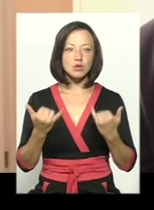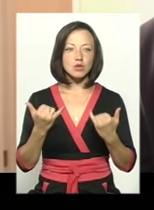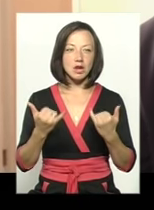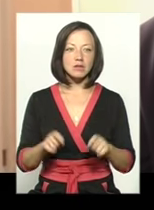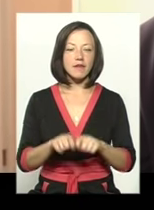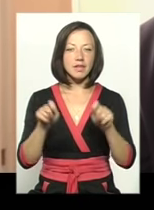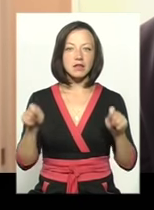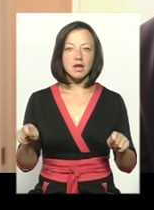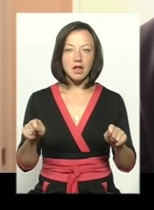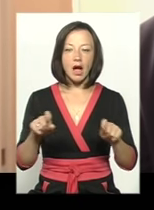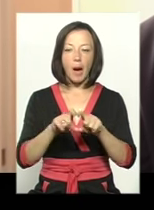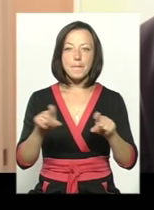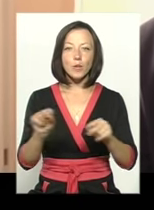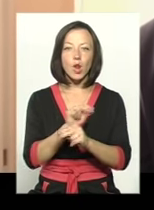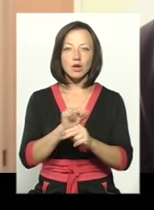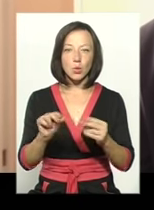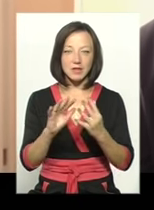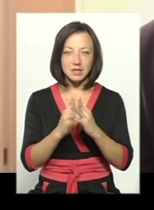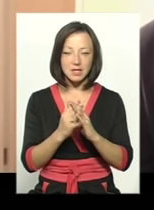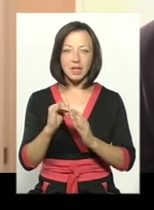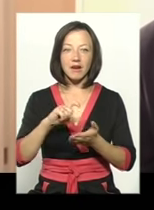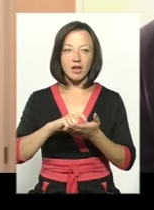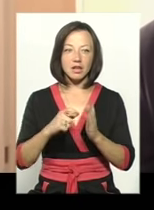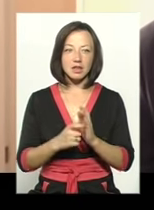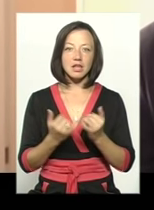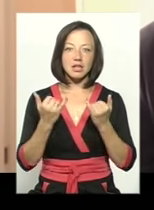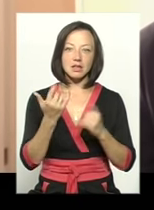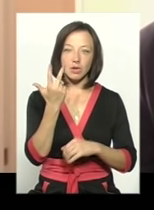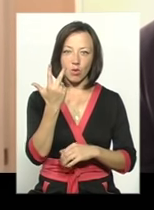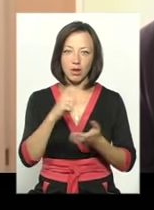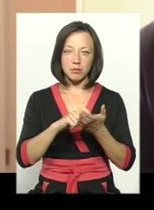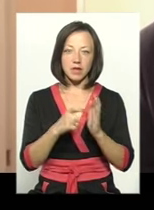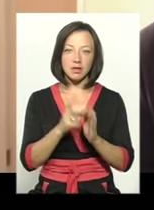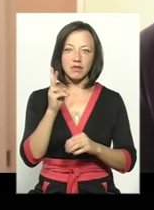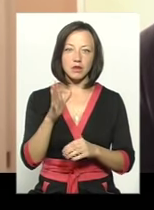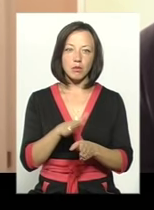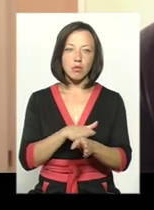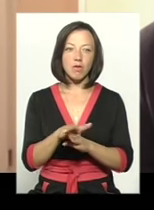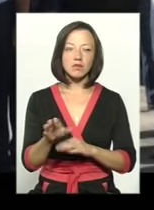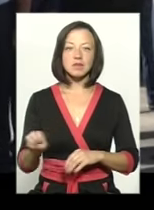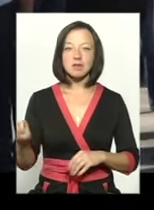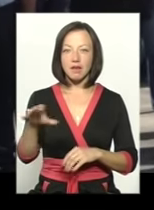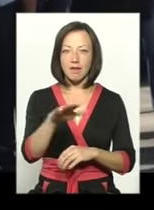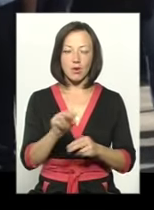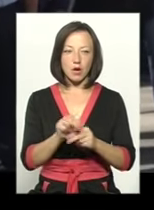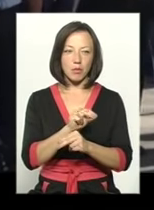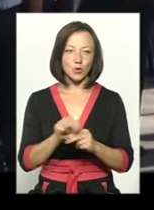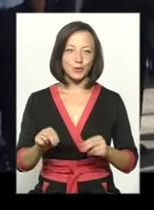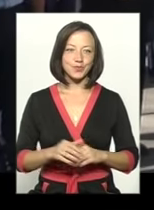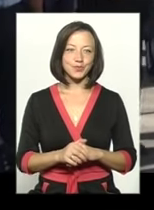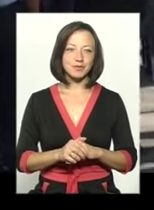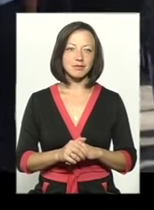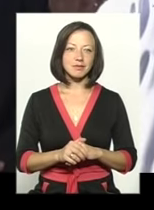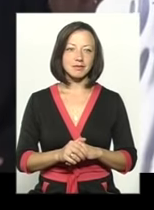відкрита амбулаторія в селі. І квартира для рік. Трехкомнатна квартира повністю з'явила ремонт. Апартаменти з